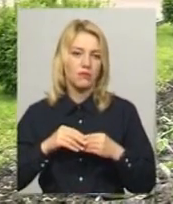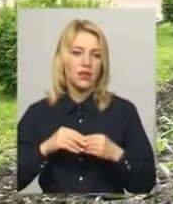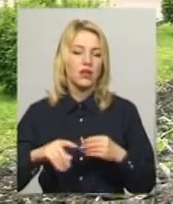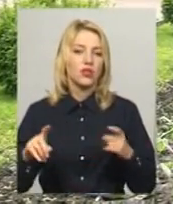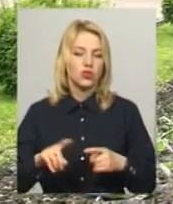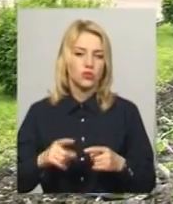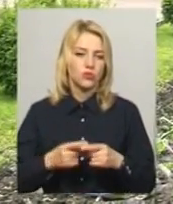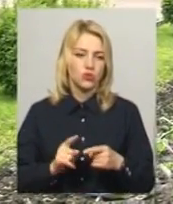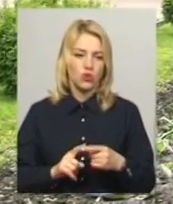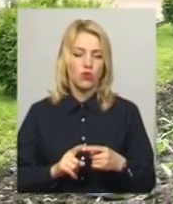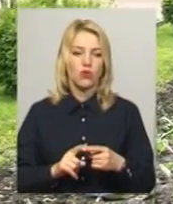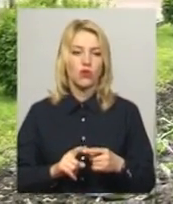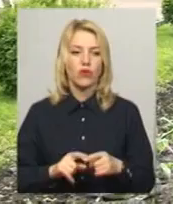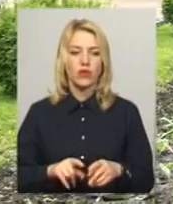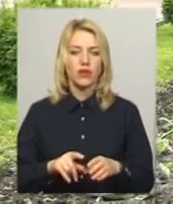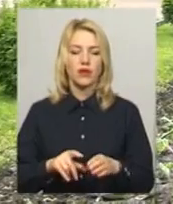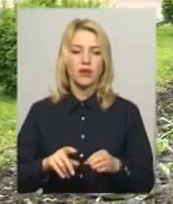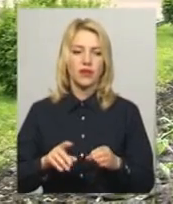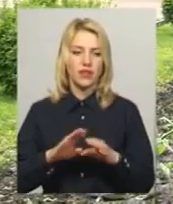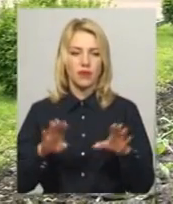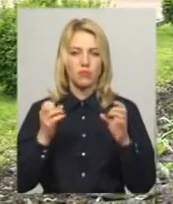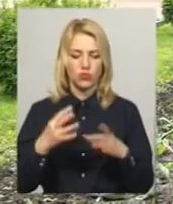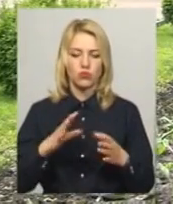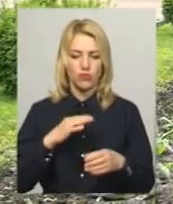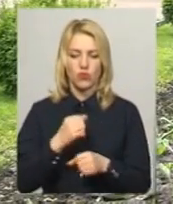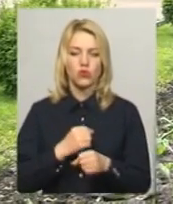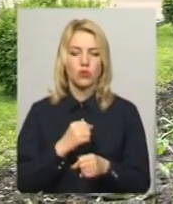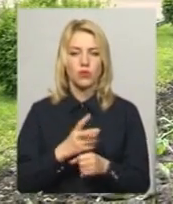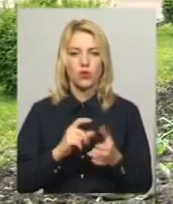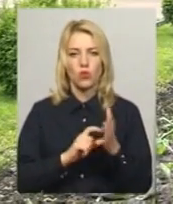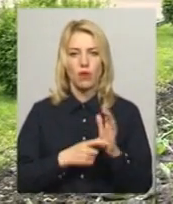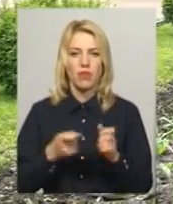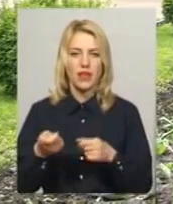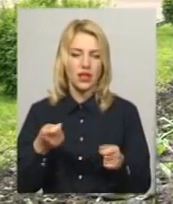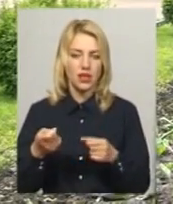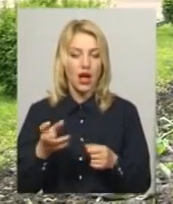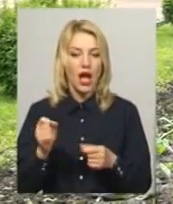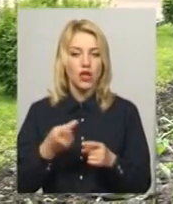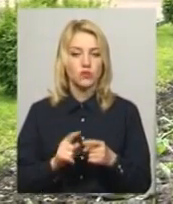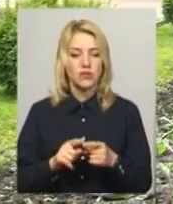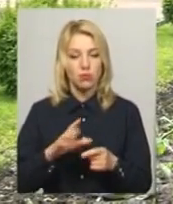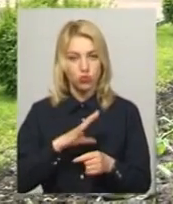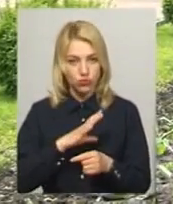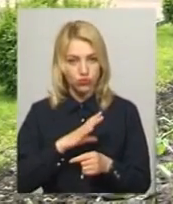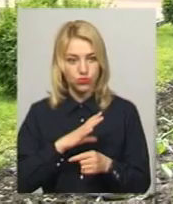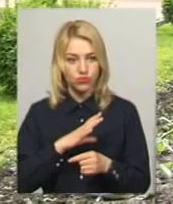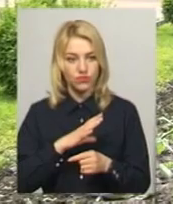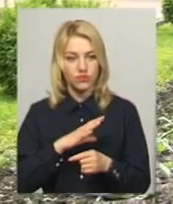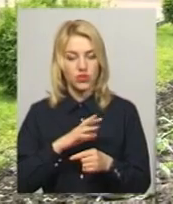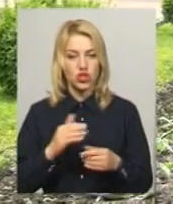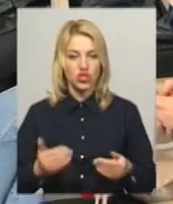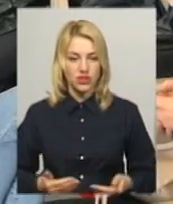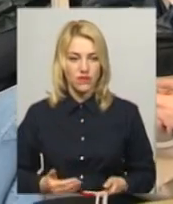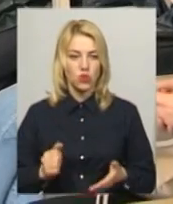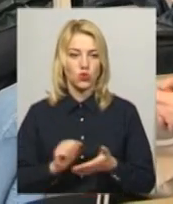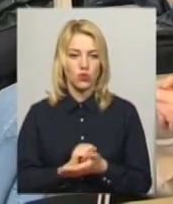щоб до нього він не просто був розроблений в суто в кабінетах владних, а щоб це був такий живий